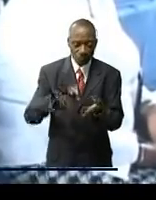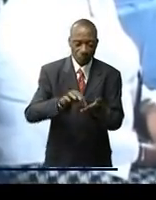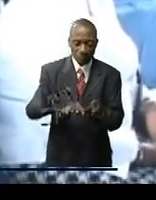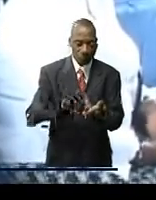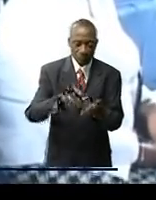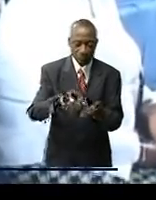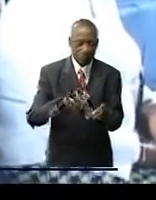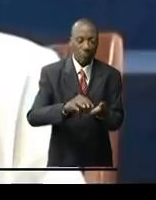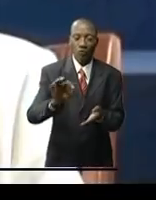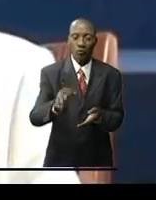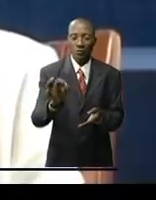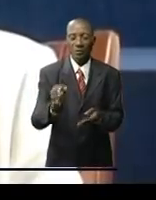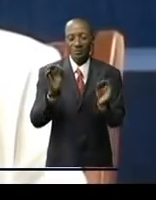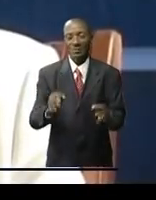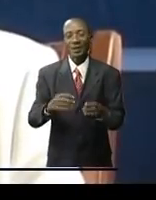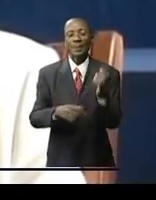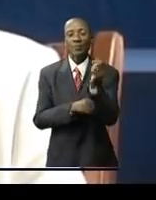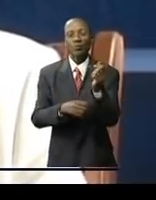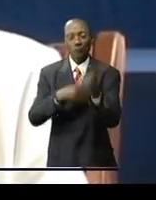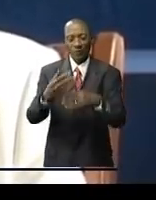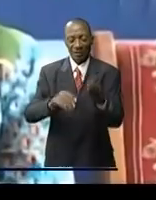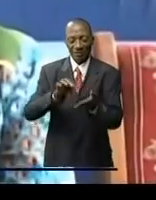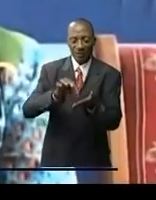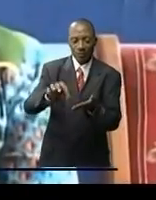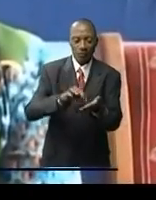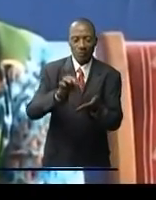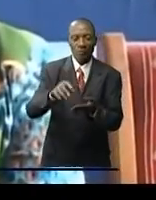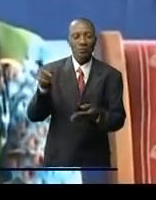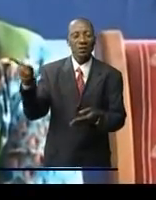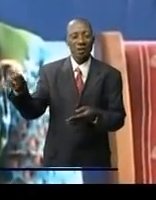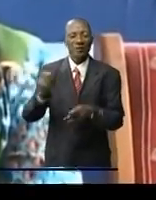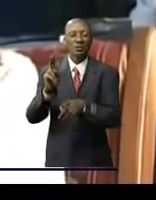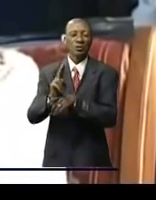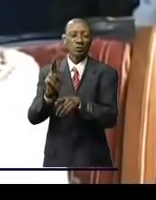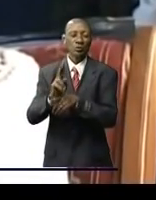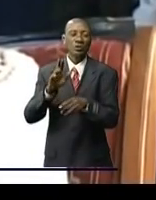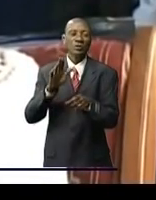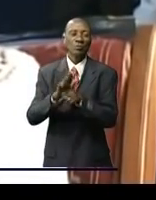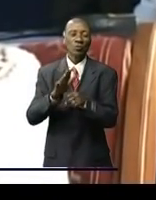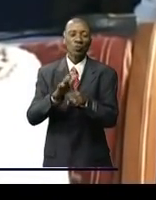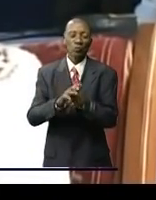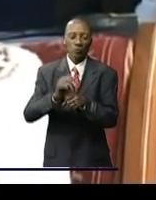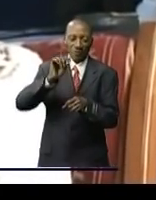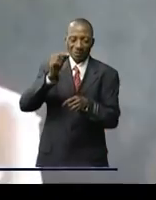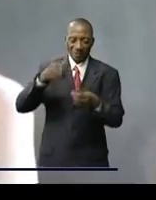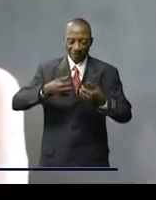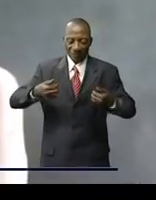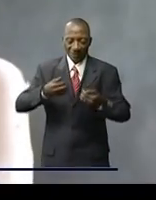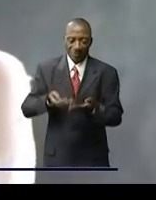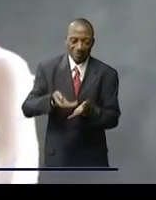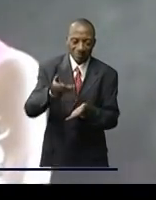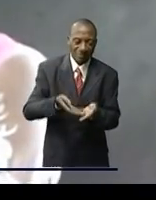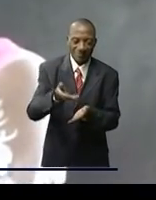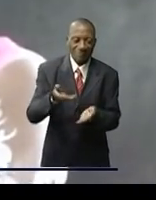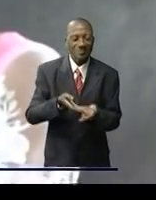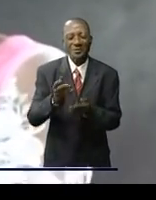appelait Tiodan sans qu'ils suivent une formation à l'utilisation de ces produits phytosanitaires Ils ignorent ainsi tout quant à